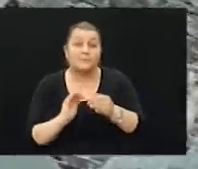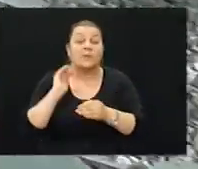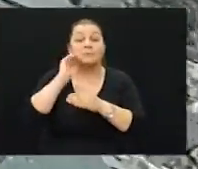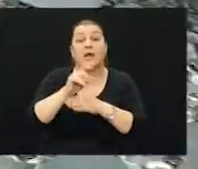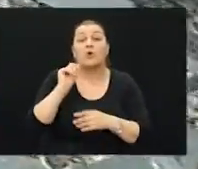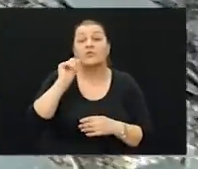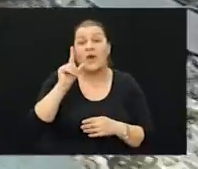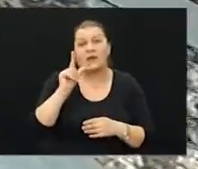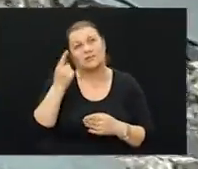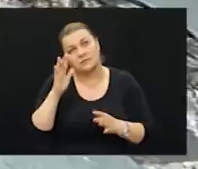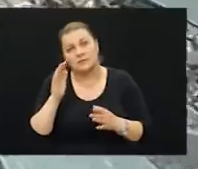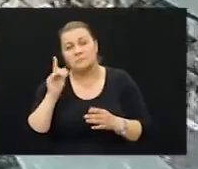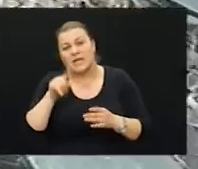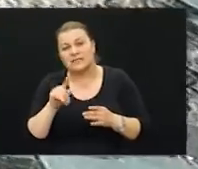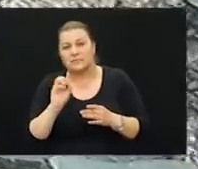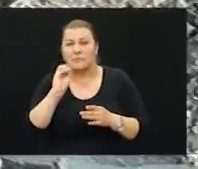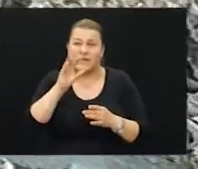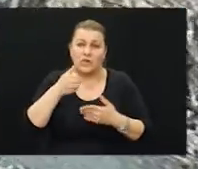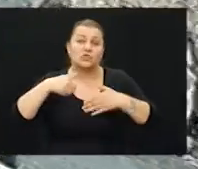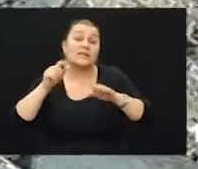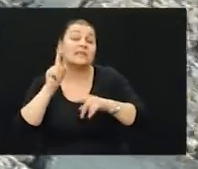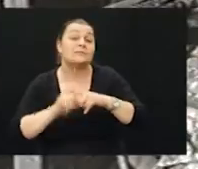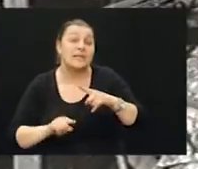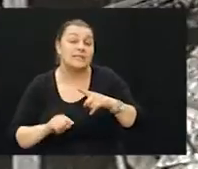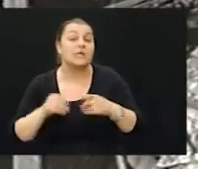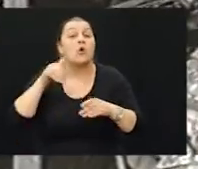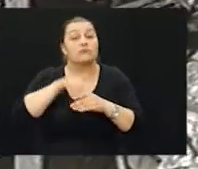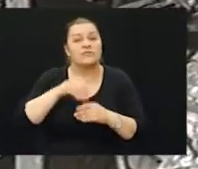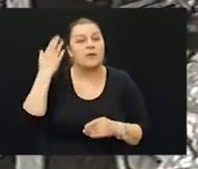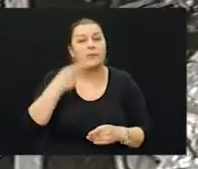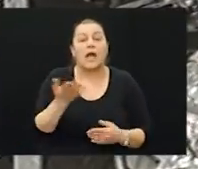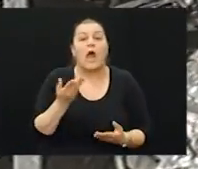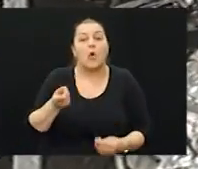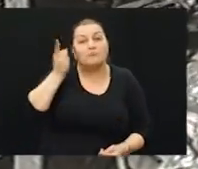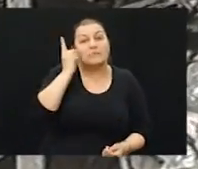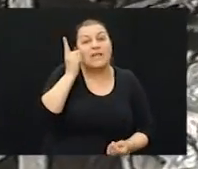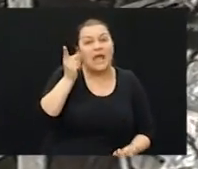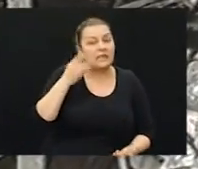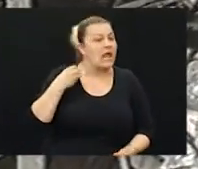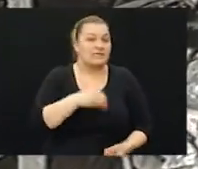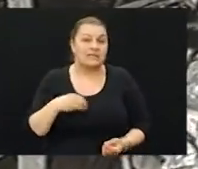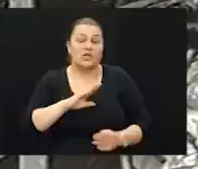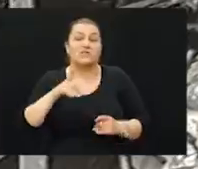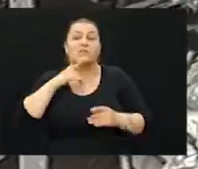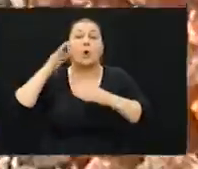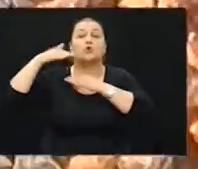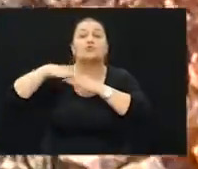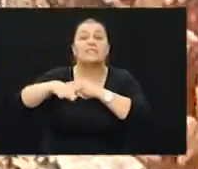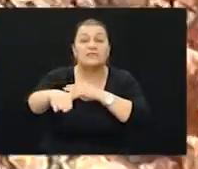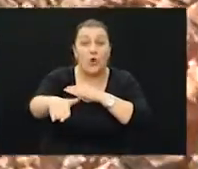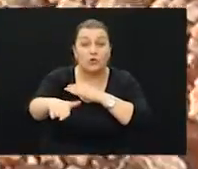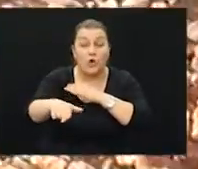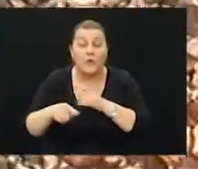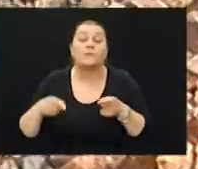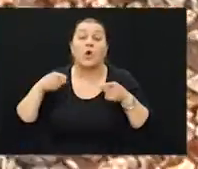12 mjeseci, 15-16 je bila kao prijetnja najmonstruoznija stanovnicima nizvodno od sebe. I